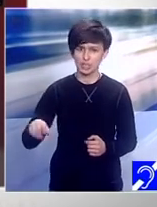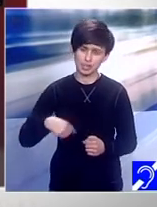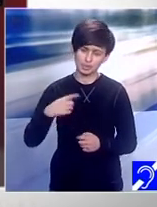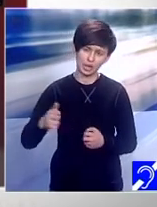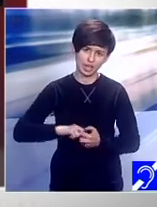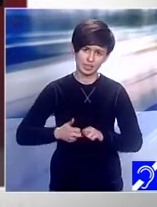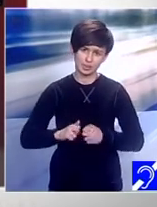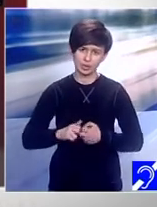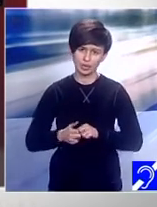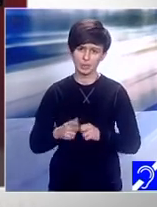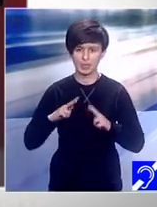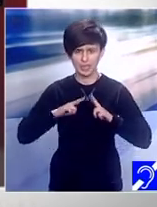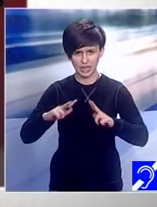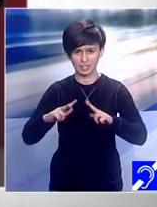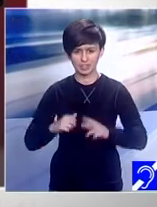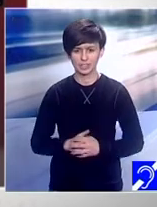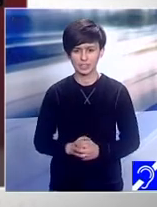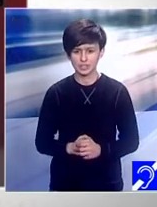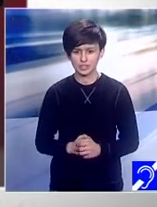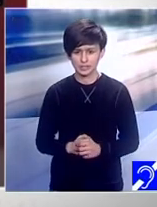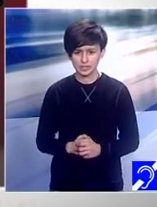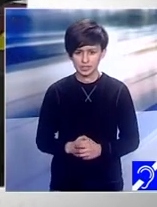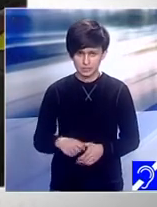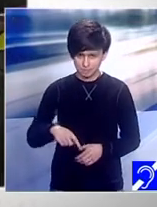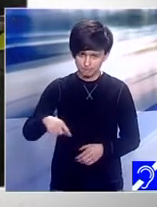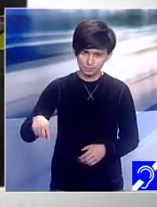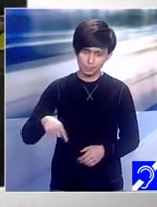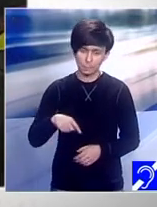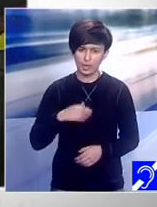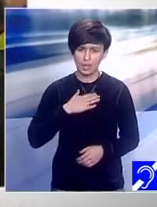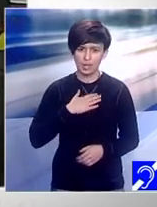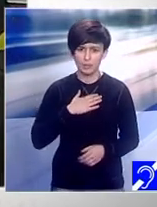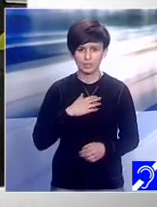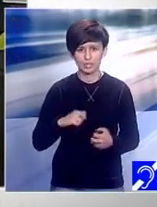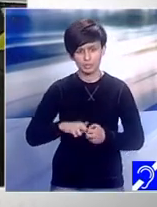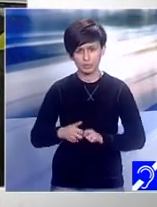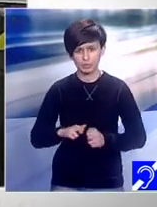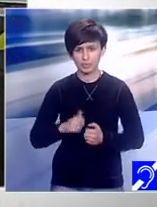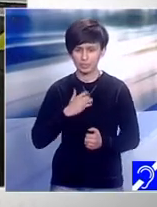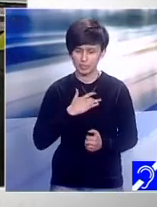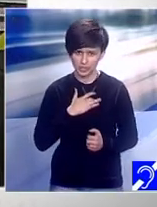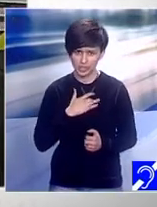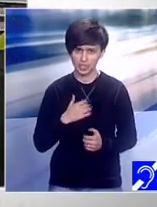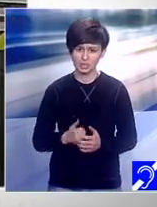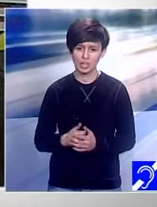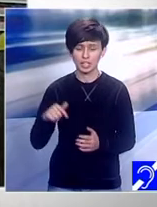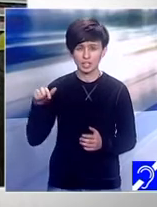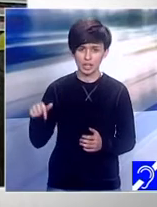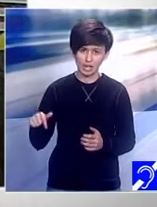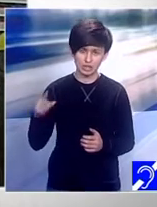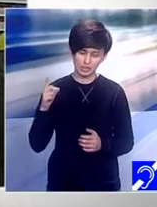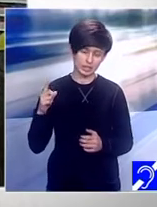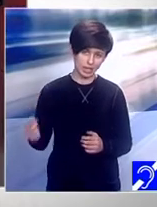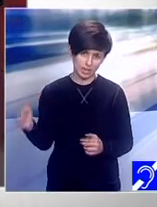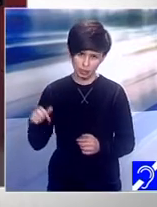grave. Deci noi am avut cu inima, am operat, a fost ok și acum suntem au fost în această situație. O lună